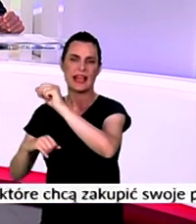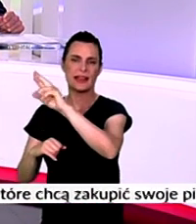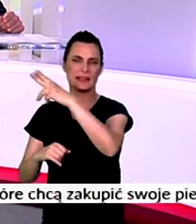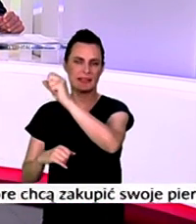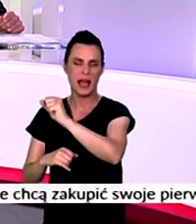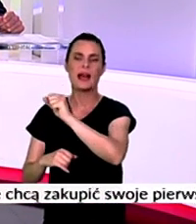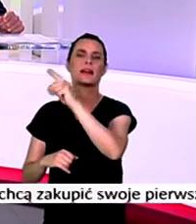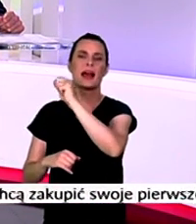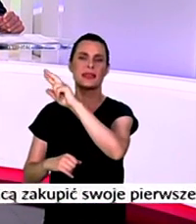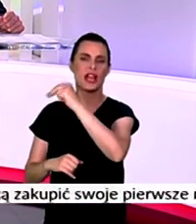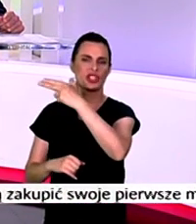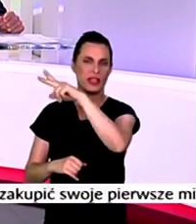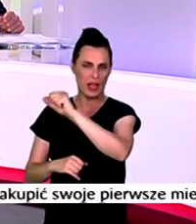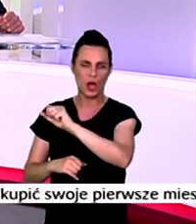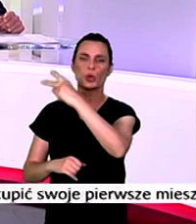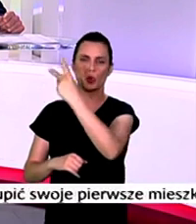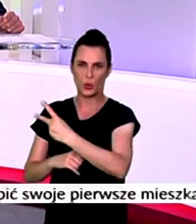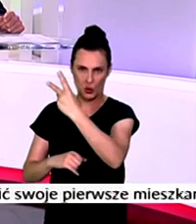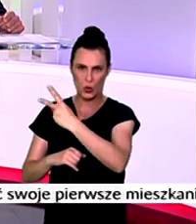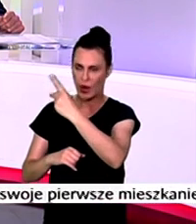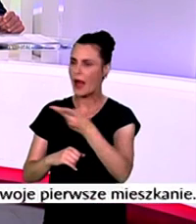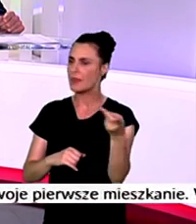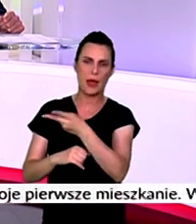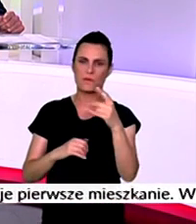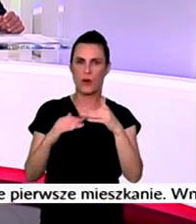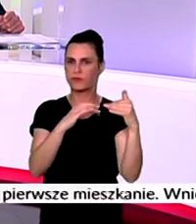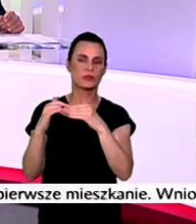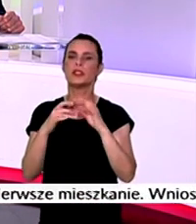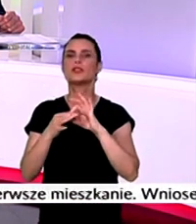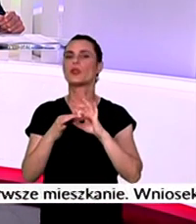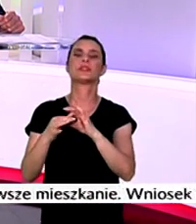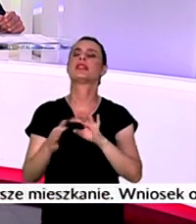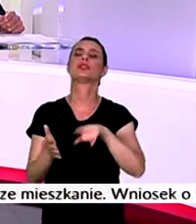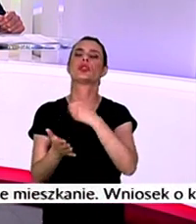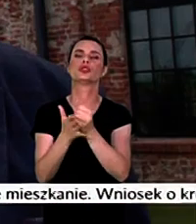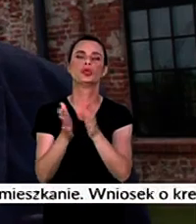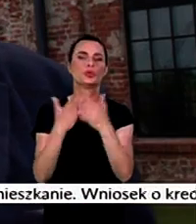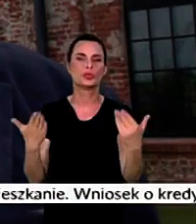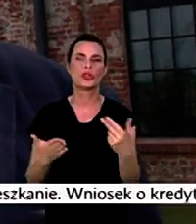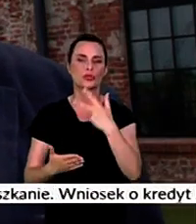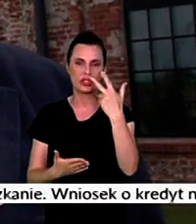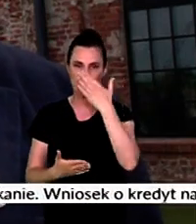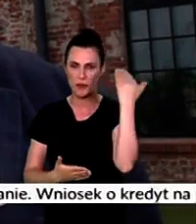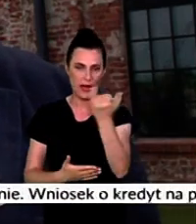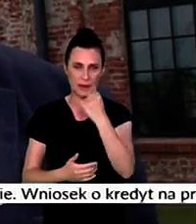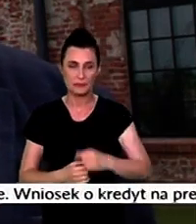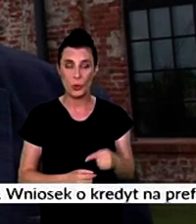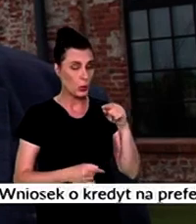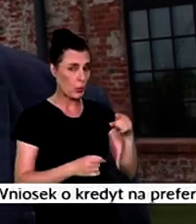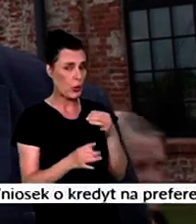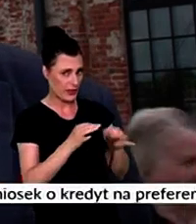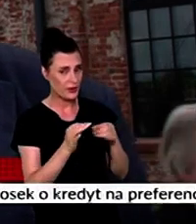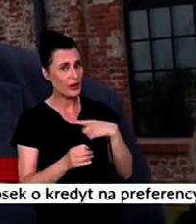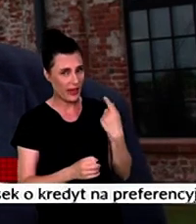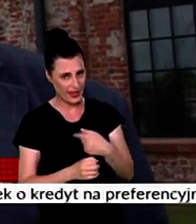ostatnia większa potyczka wojny polsko-rosyjskiej w obronie konstytucji 3 maja. To jest nasza historia, nasza